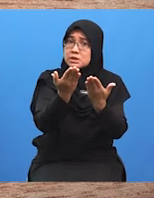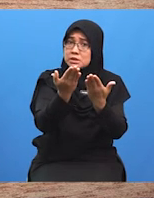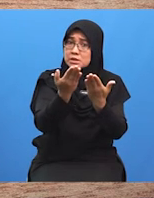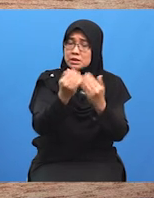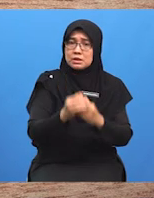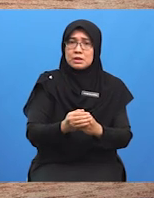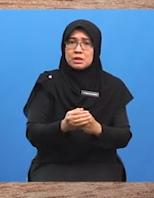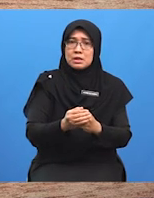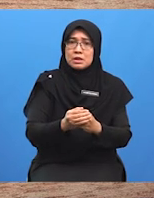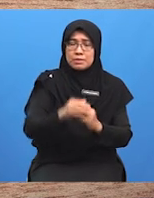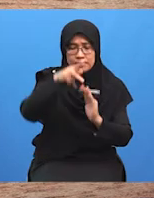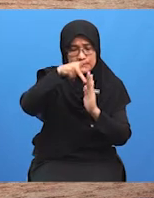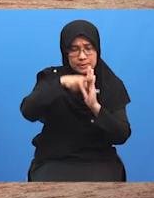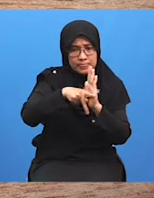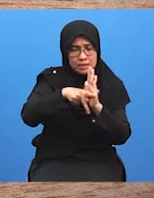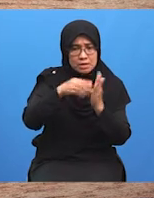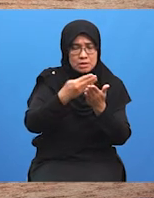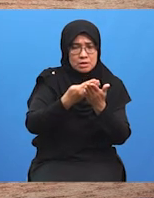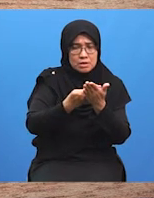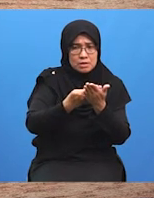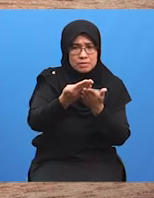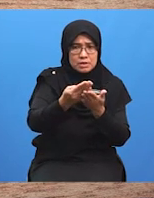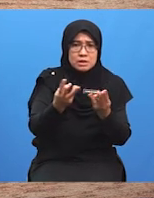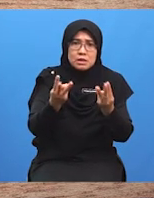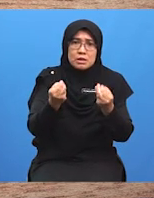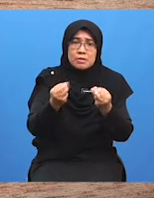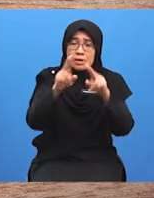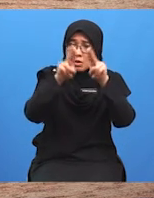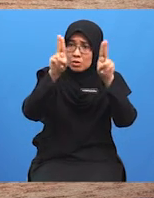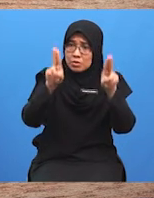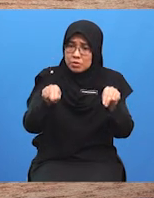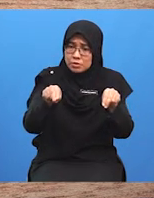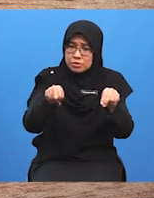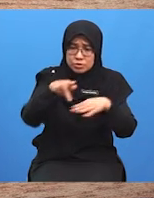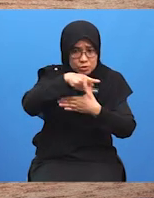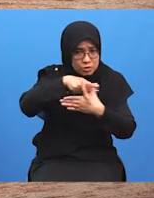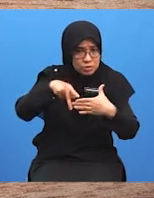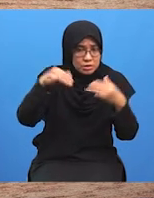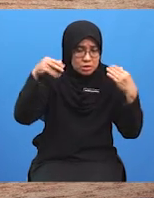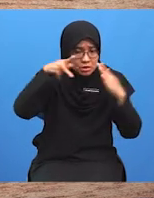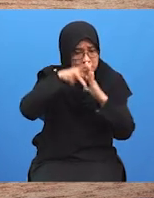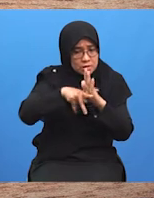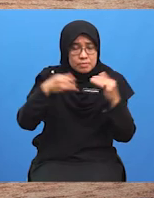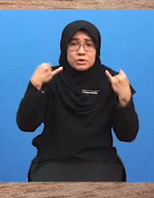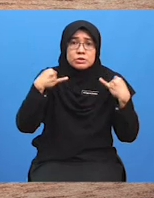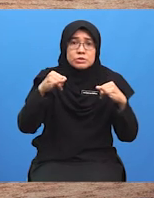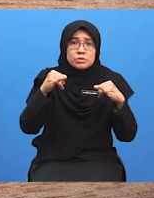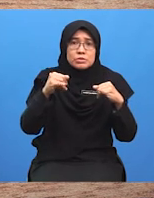Untuk menguji sama ada pihak penjual bersetuju dengan cadangan itu